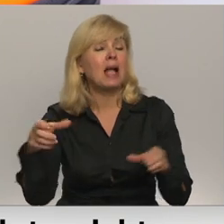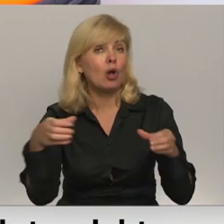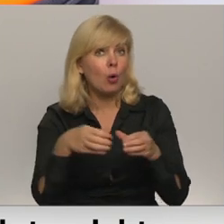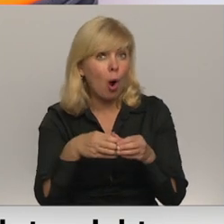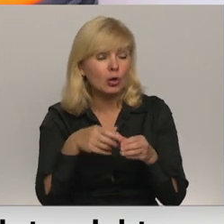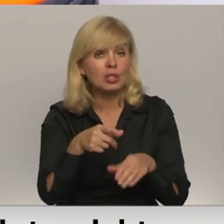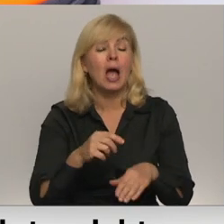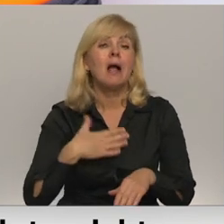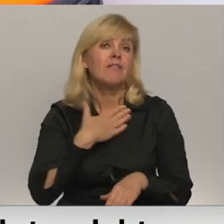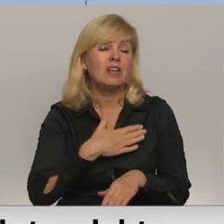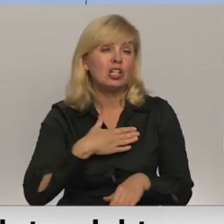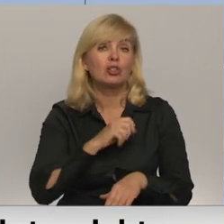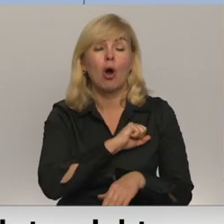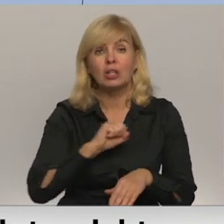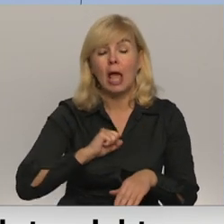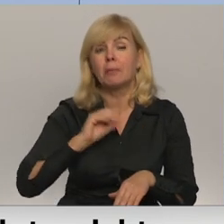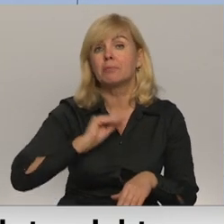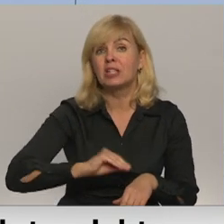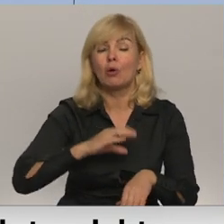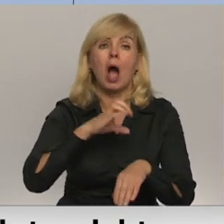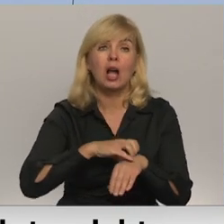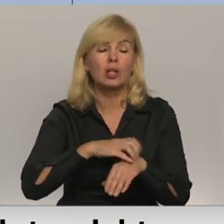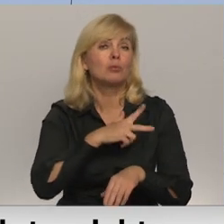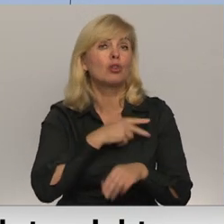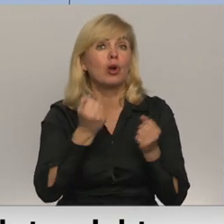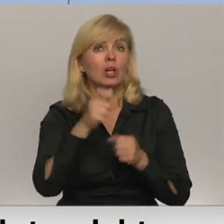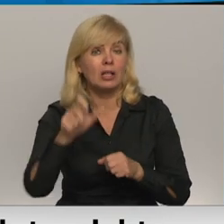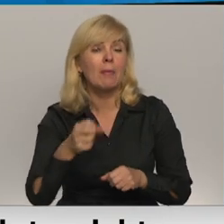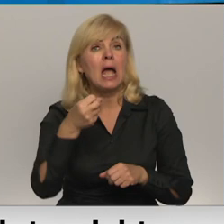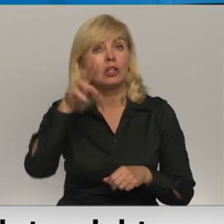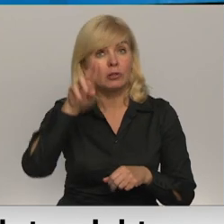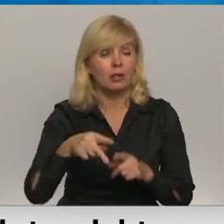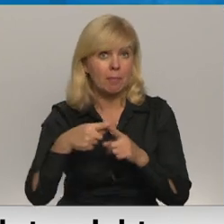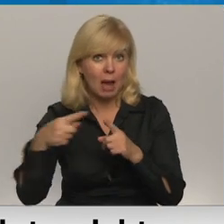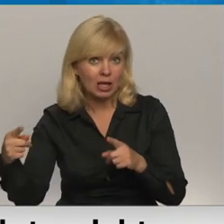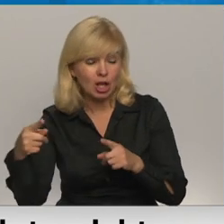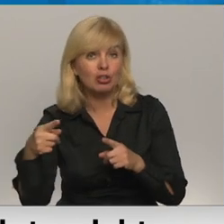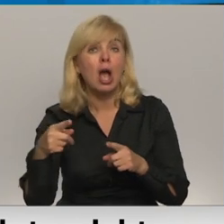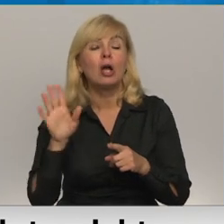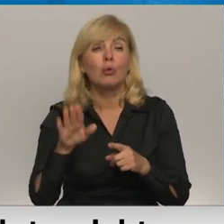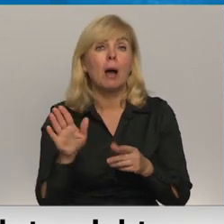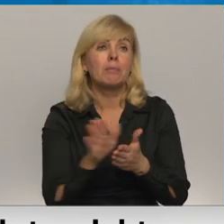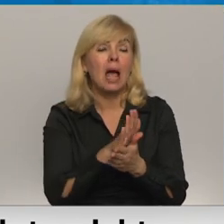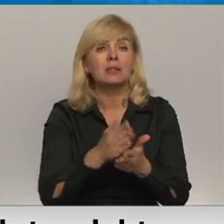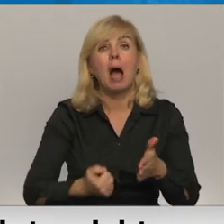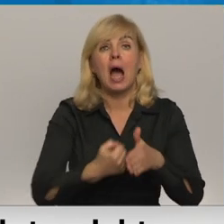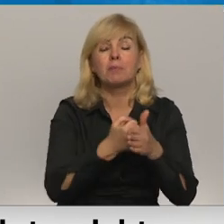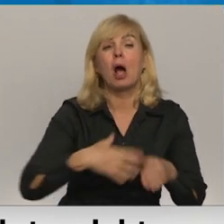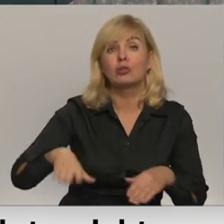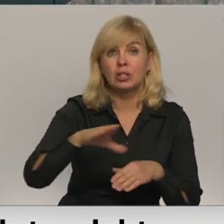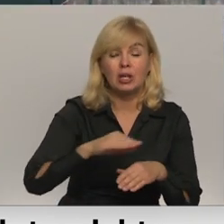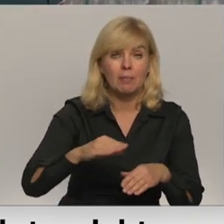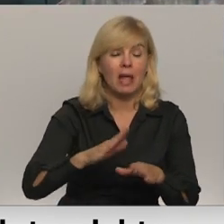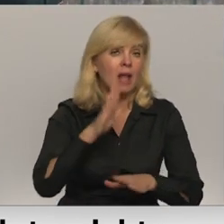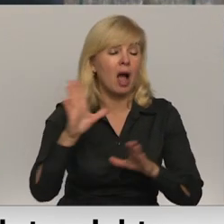kas sastāv no fizioterapeutiem, psihologiem, ārstiem, sociālajiem darbiniekiem, 12 mēnešu garumā nodrošinās bez maksas atbalstu pacientam un viņi ģemenē visas tienaktas